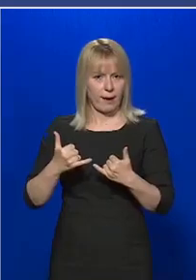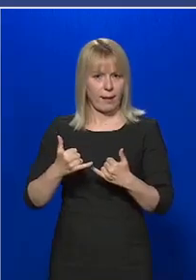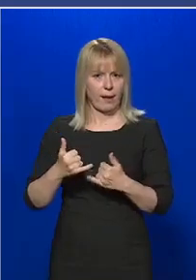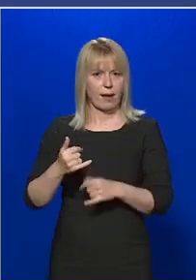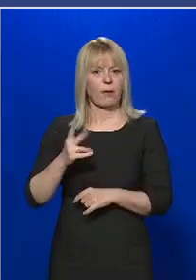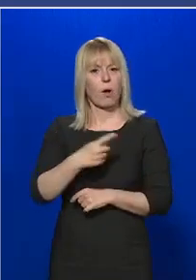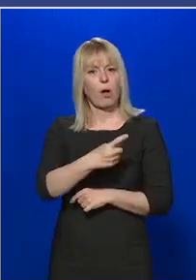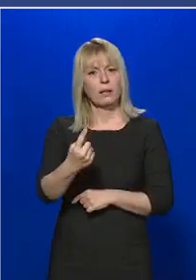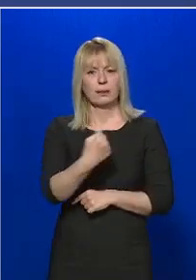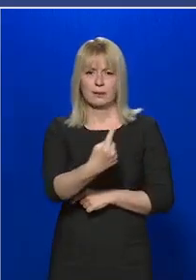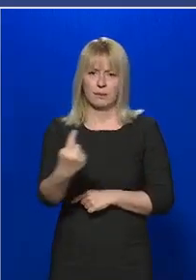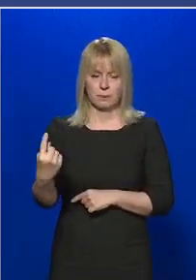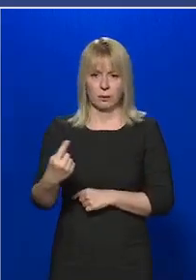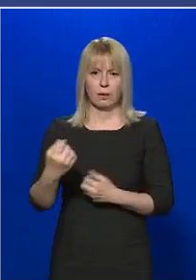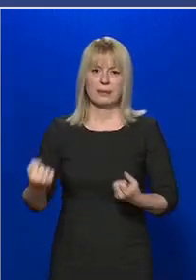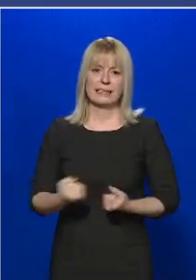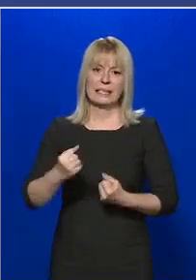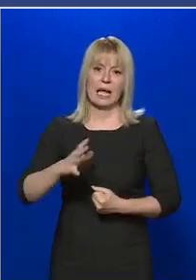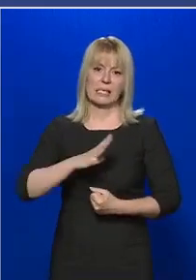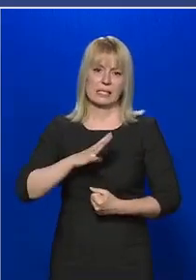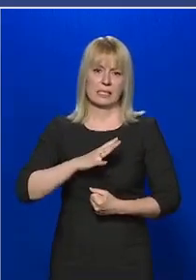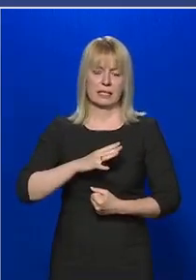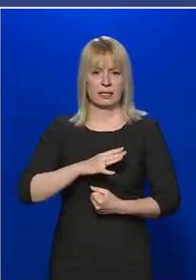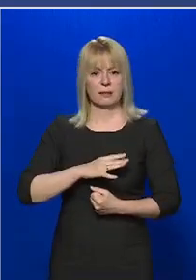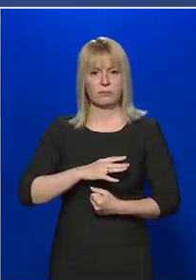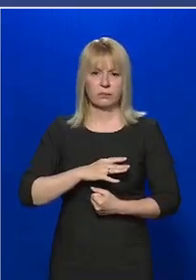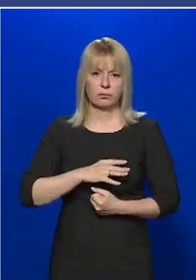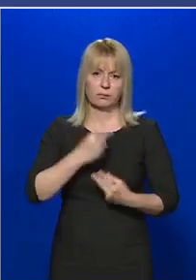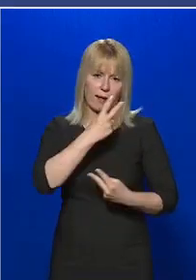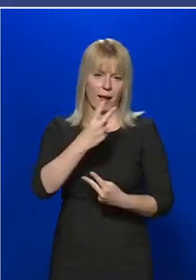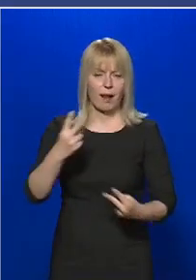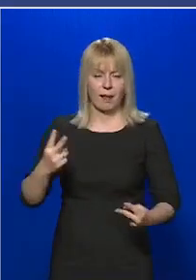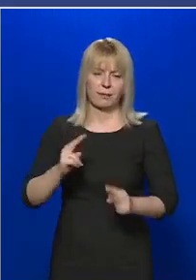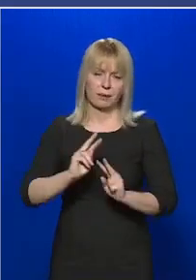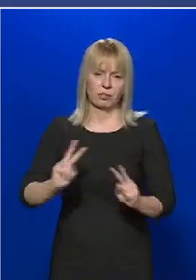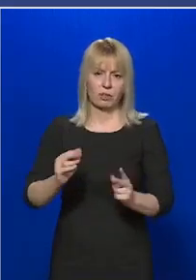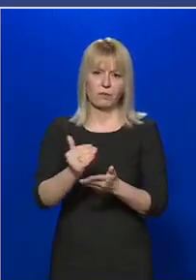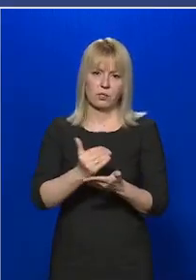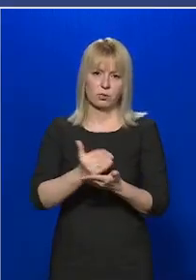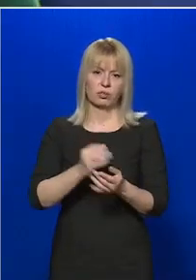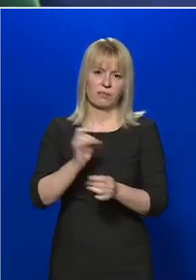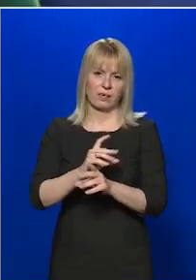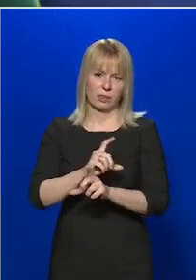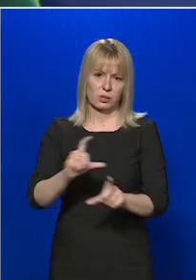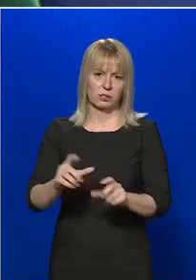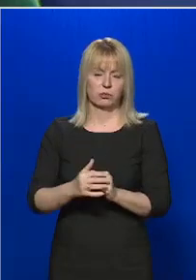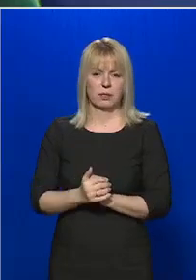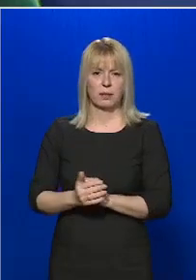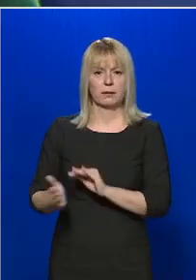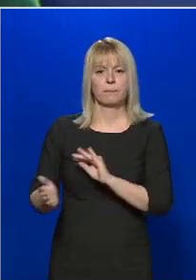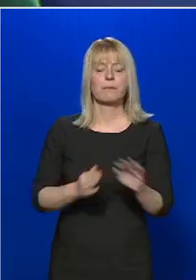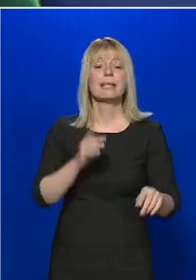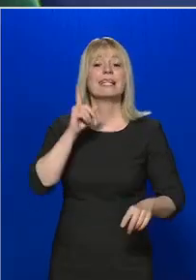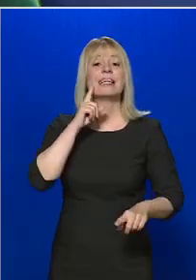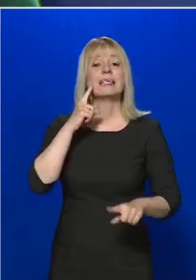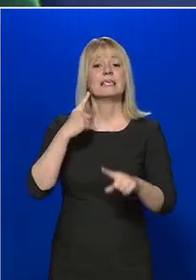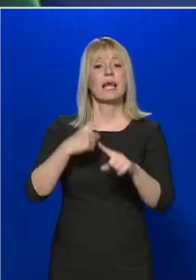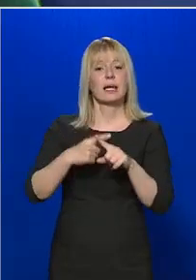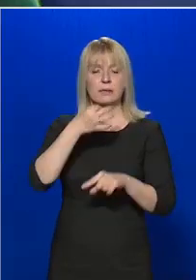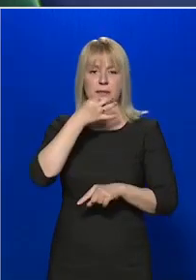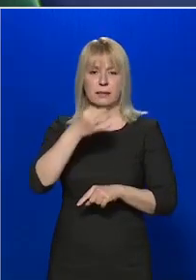intenzív ellátást igényel a fertőződése miatt. Az index kérdése,